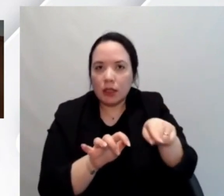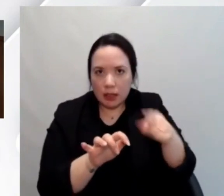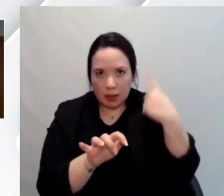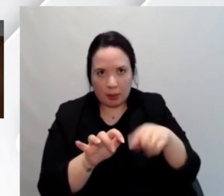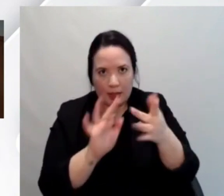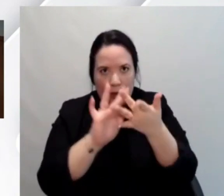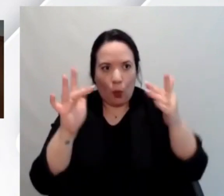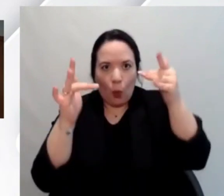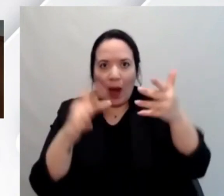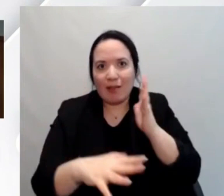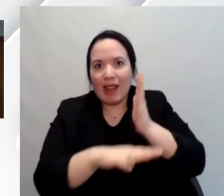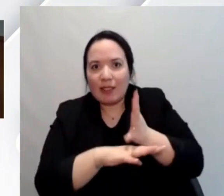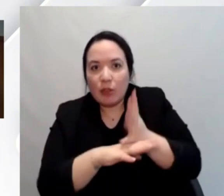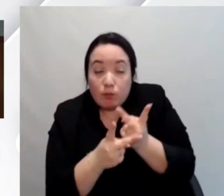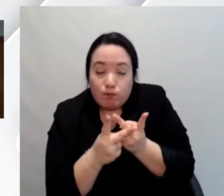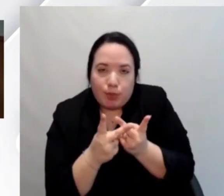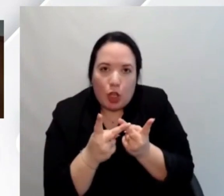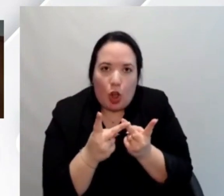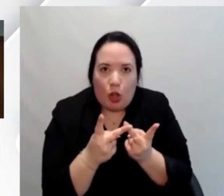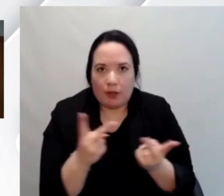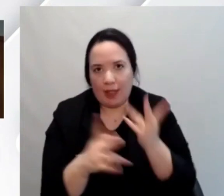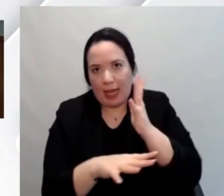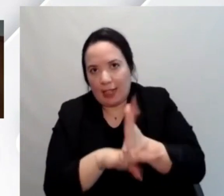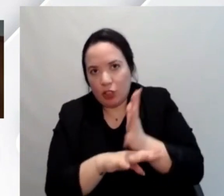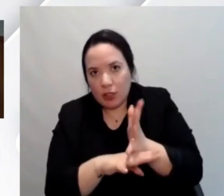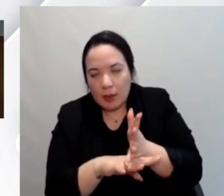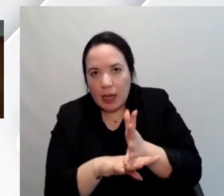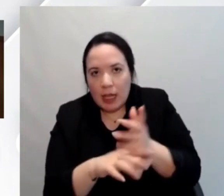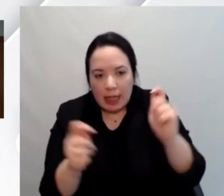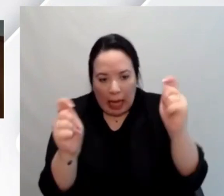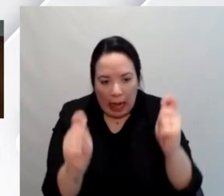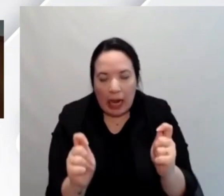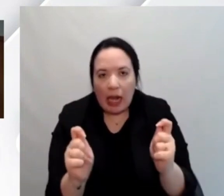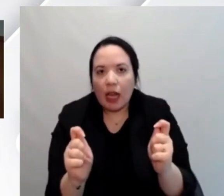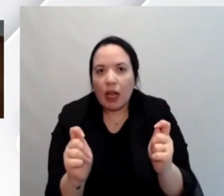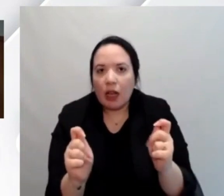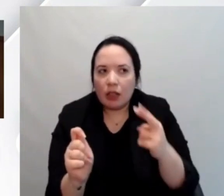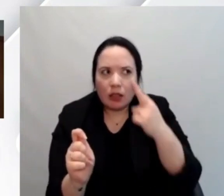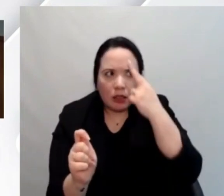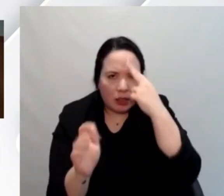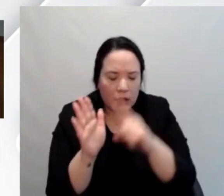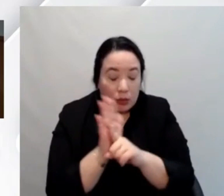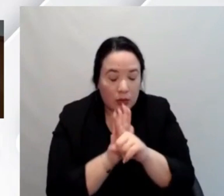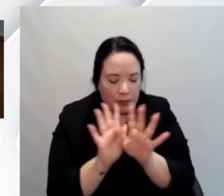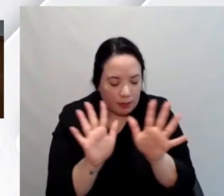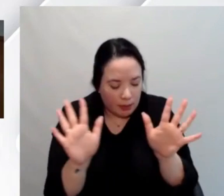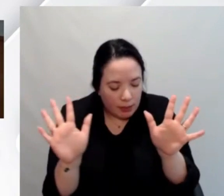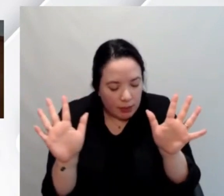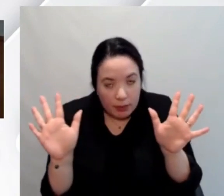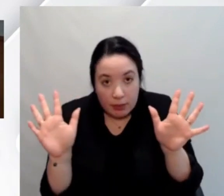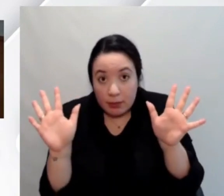renderle per addomesticarle un po' diciamo rispetto all'accessibilità e allora quei risultati di